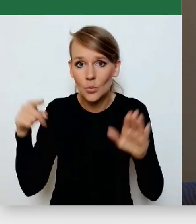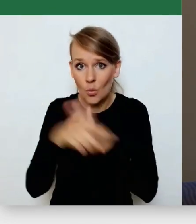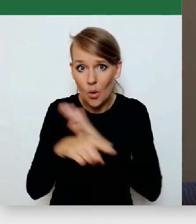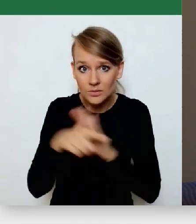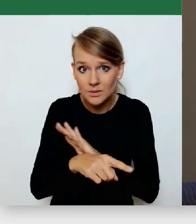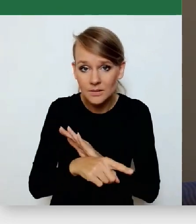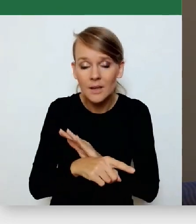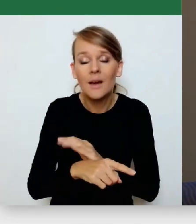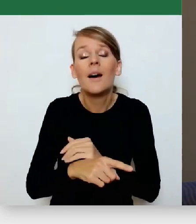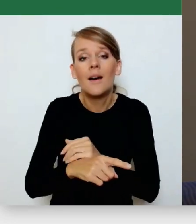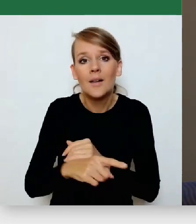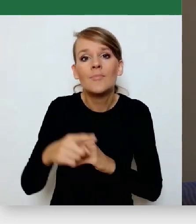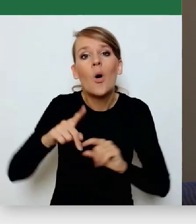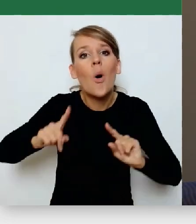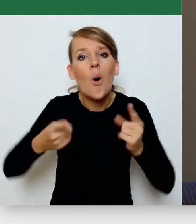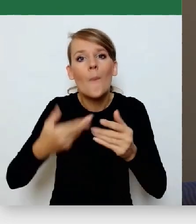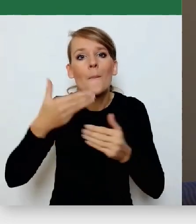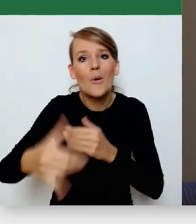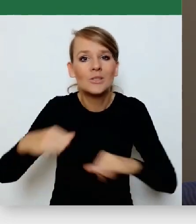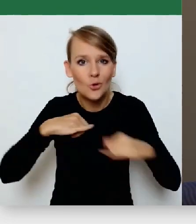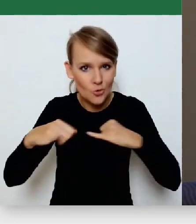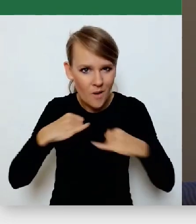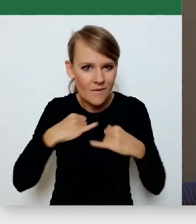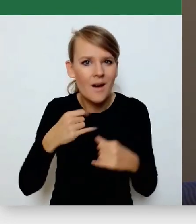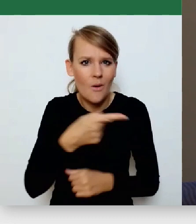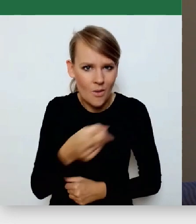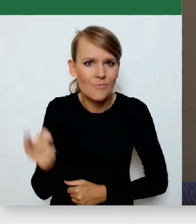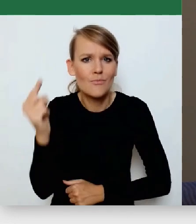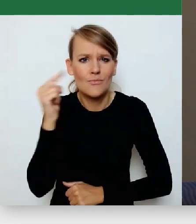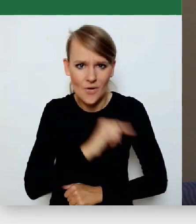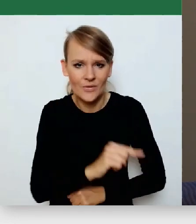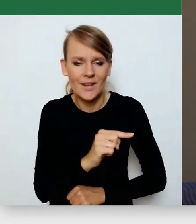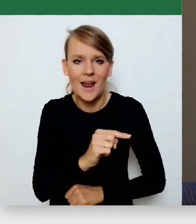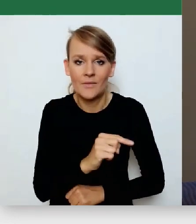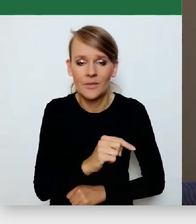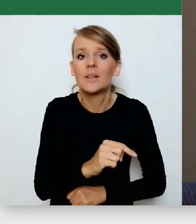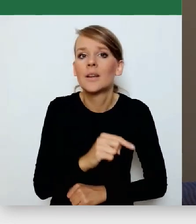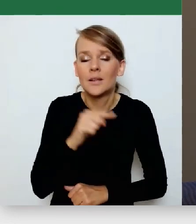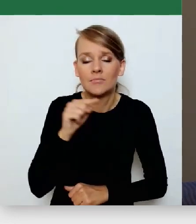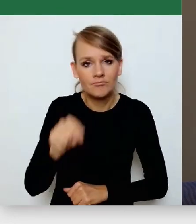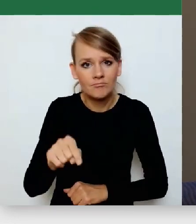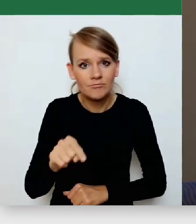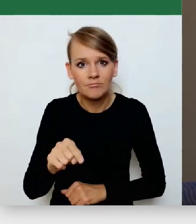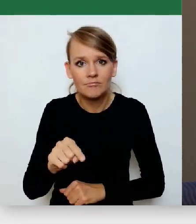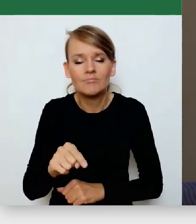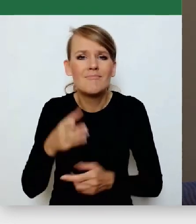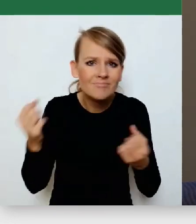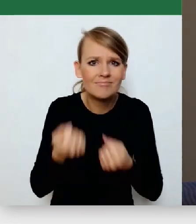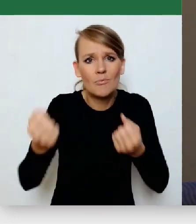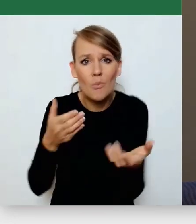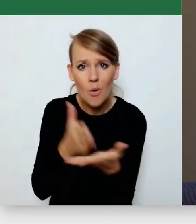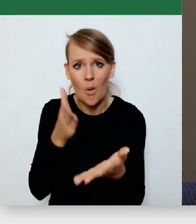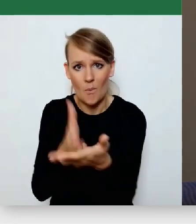pozarządowe potrafiły tak bardzo mocno wejść w pomoc dla